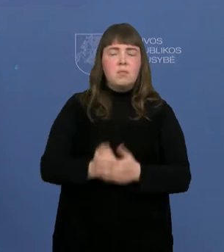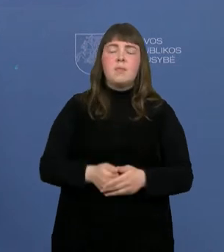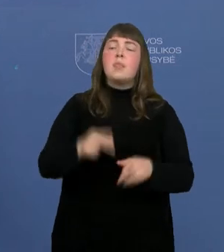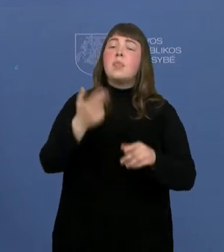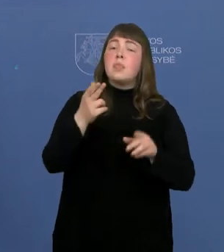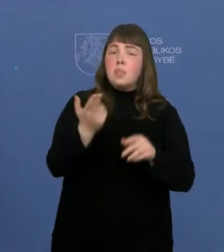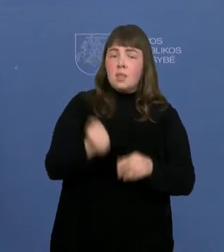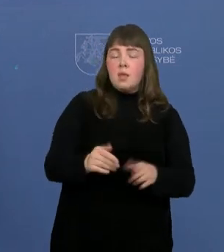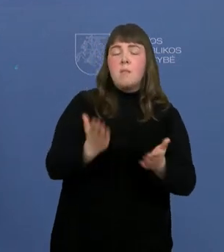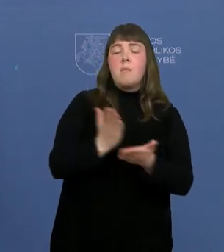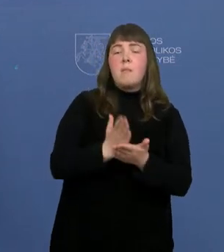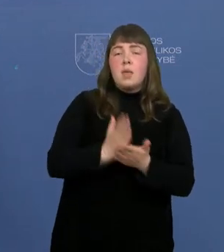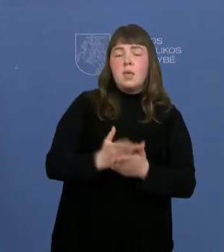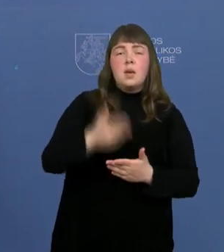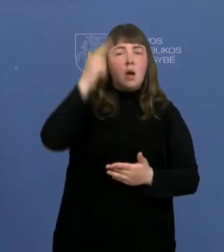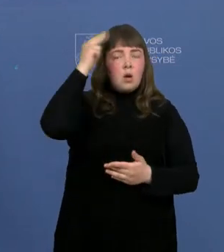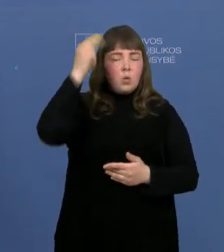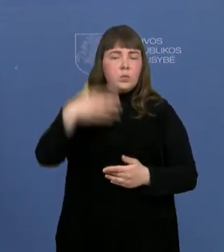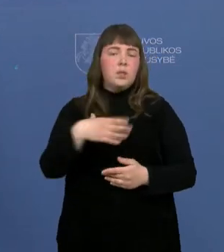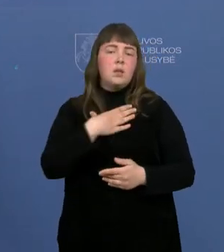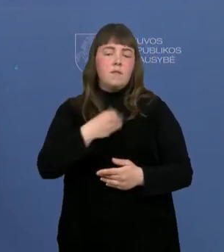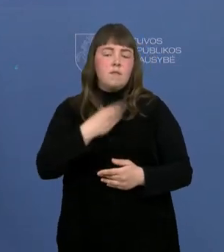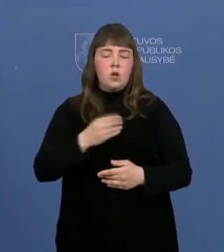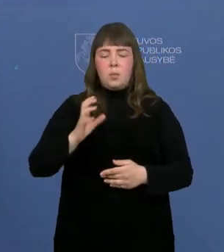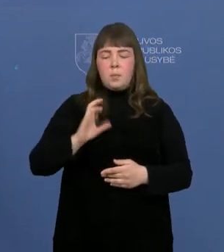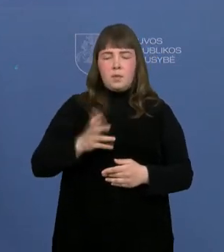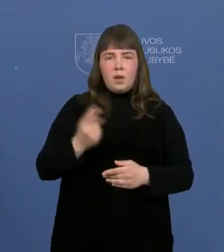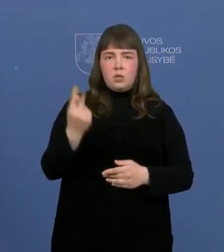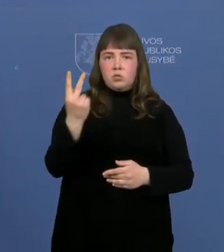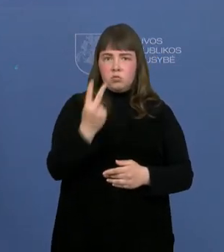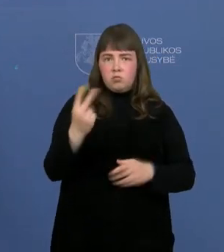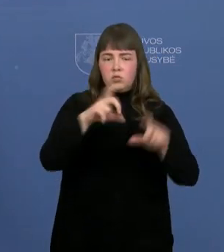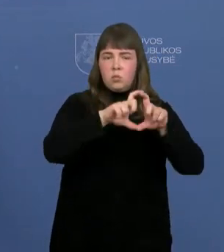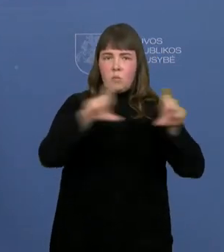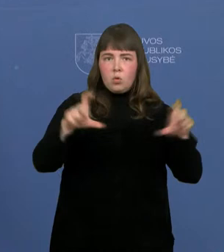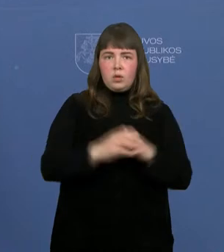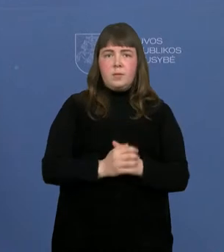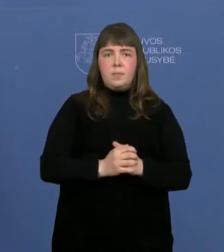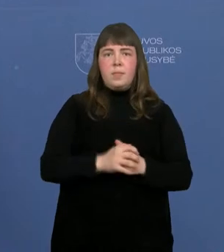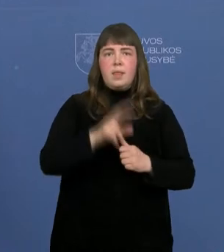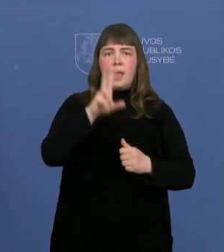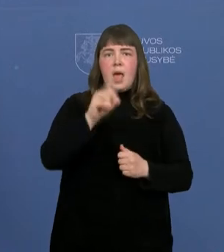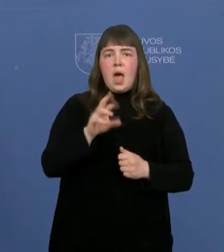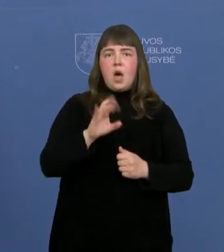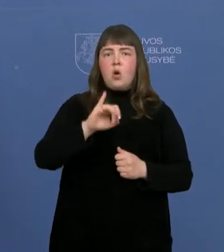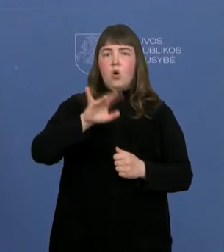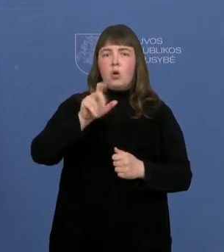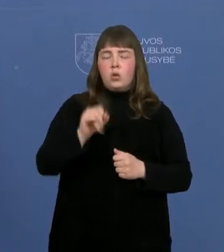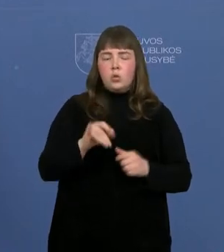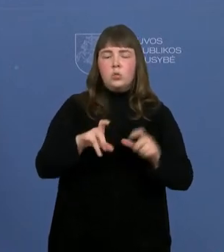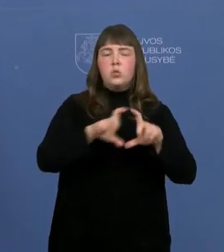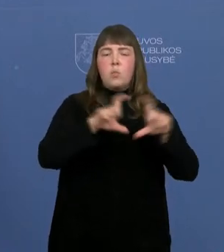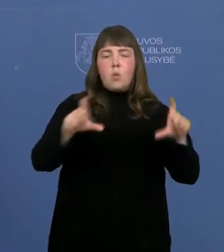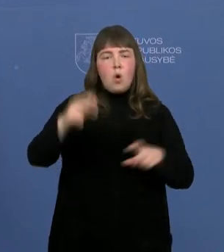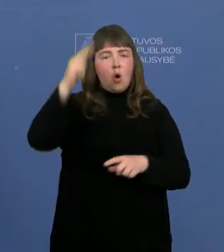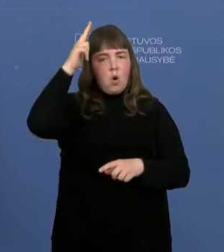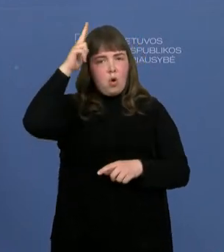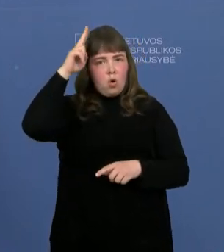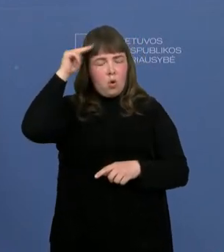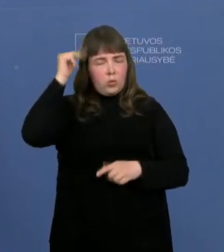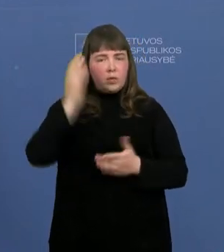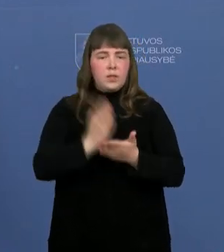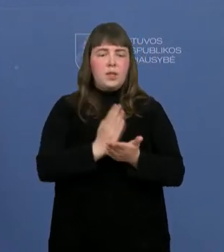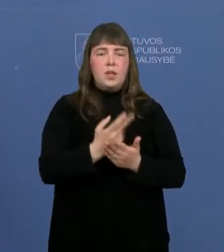Kaune veikia privačios dvi mokyklos. Tai yra herojaus mokykla Kaune, kur mokosi virš 200